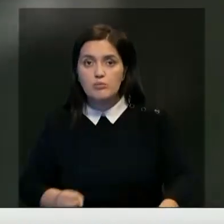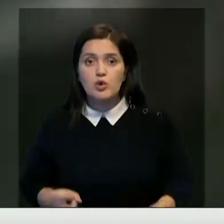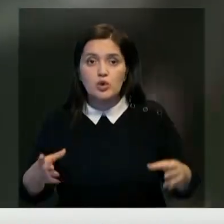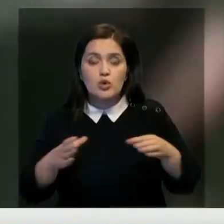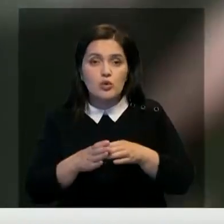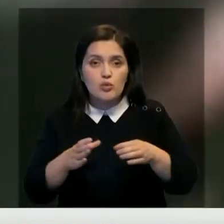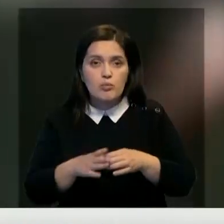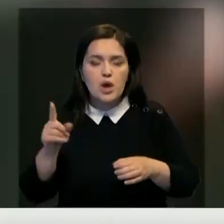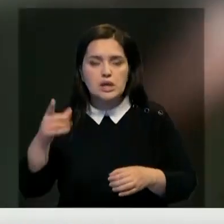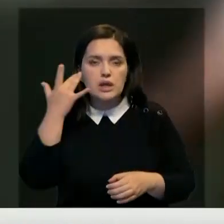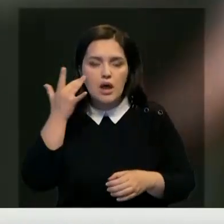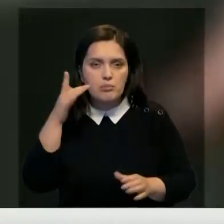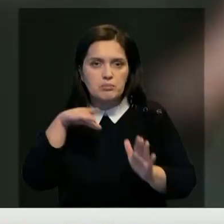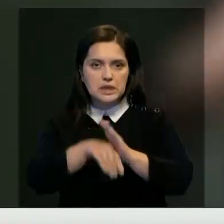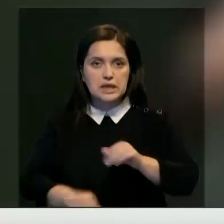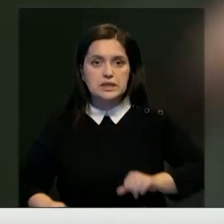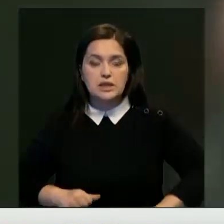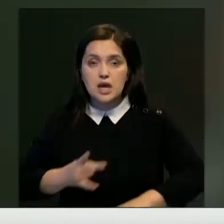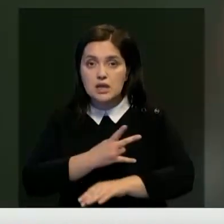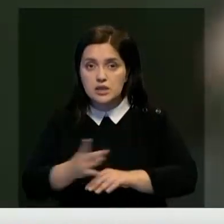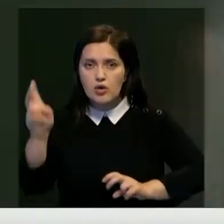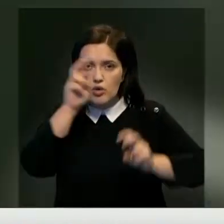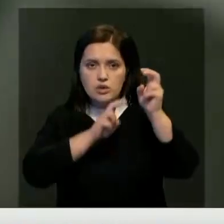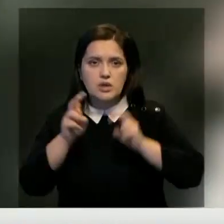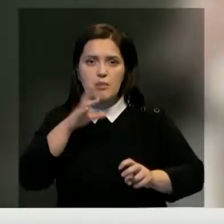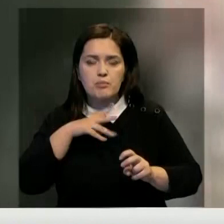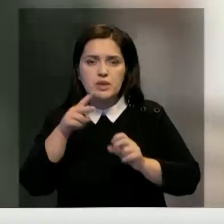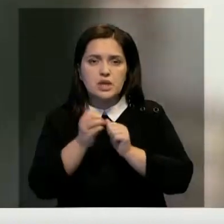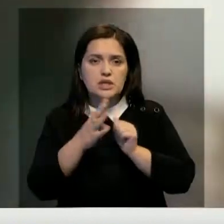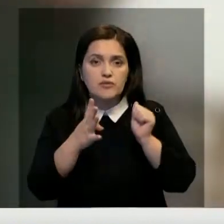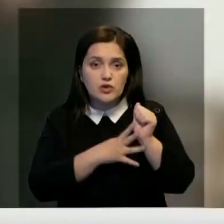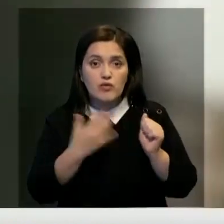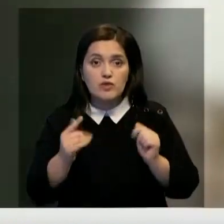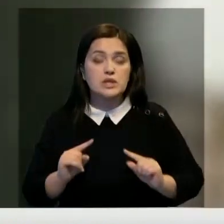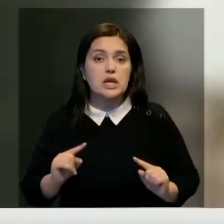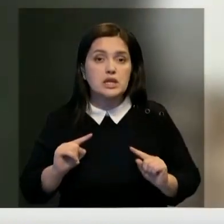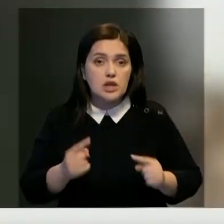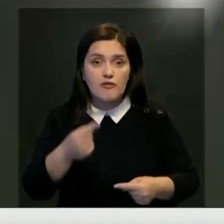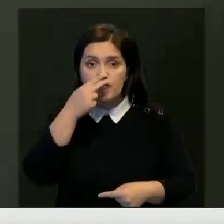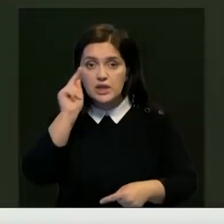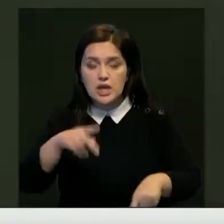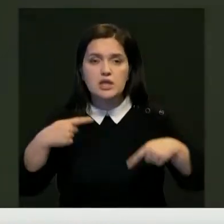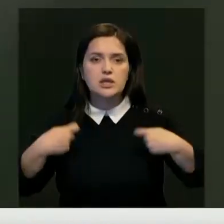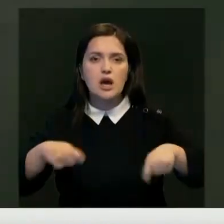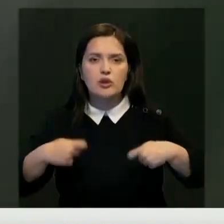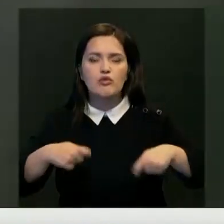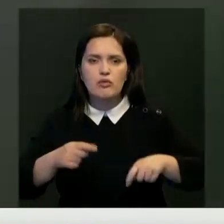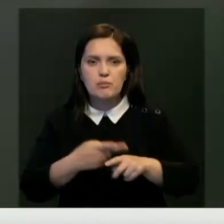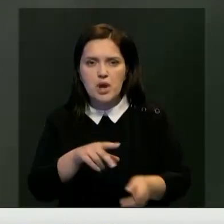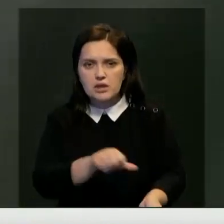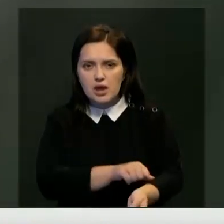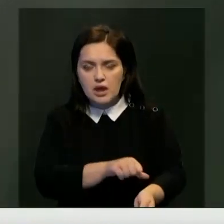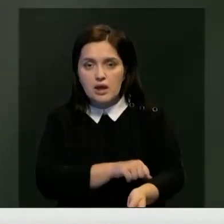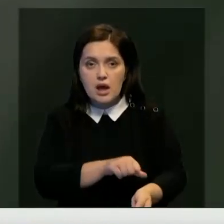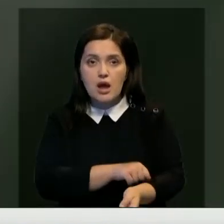Штатах признали террористической. В розыске он находился с 2019 года. Сначала его задержали по обвинению в торговле запрещенными